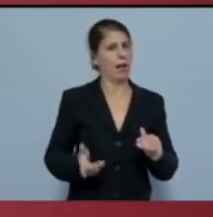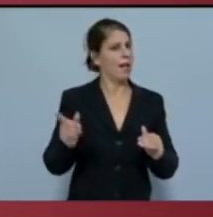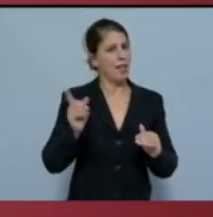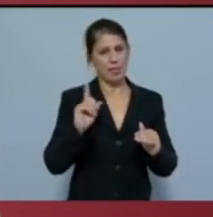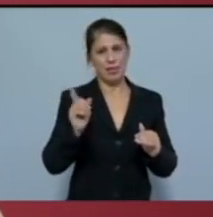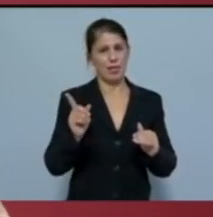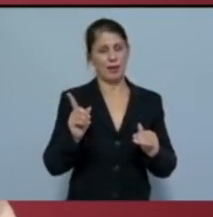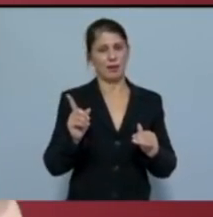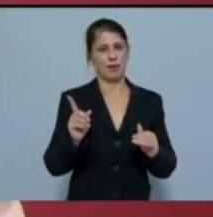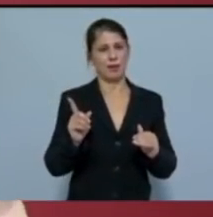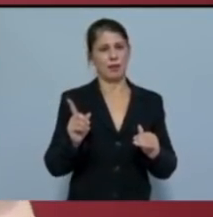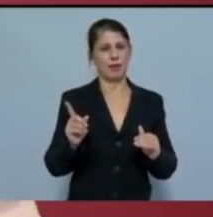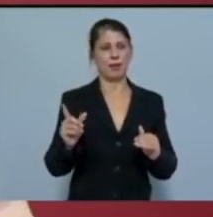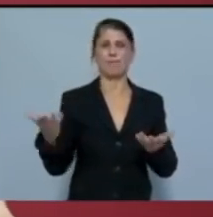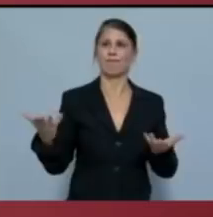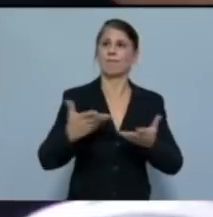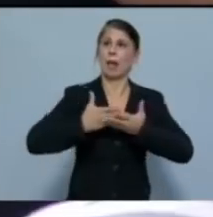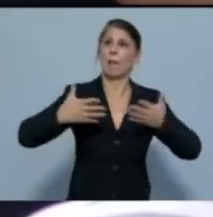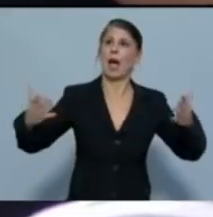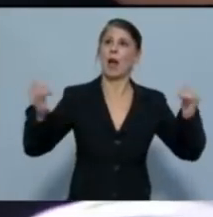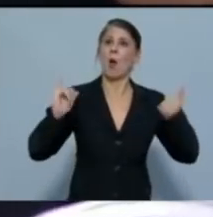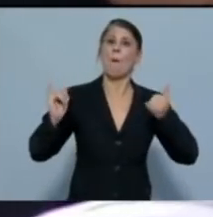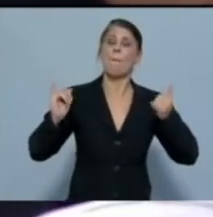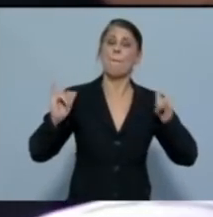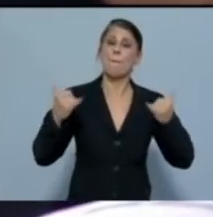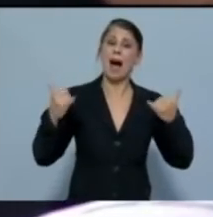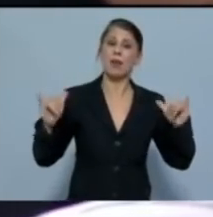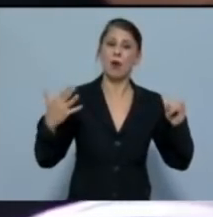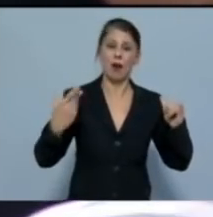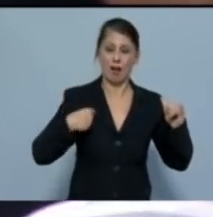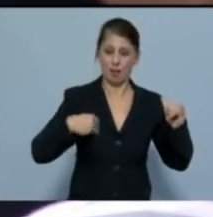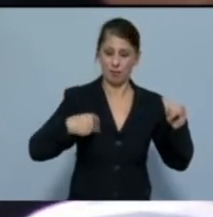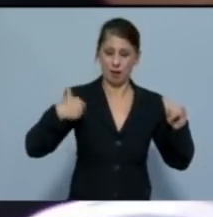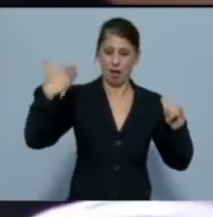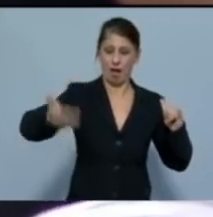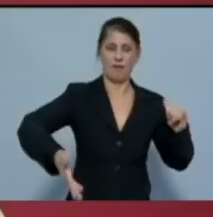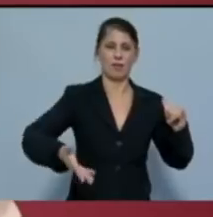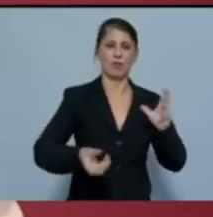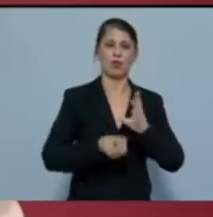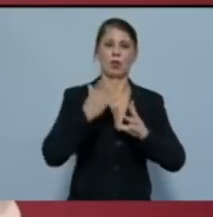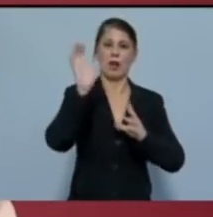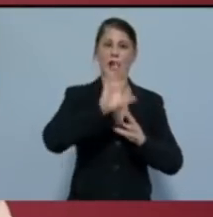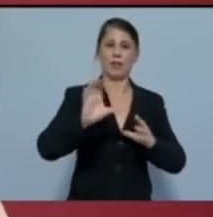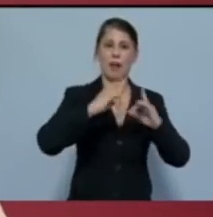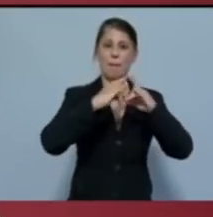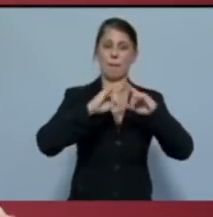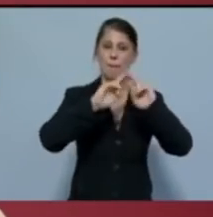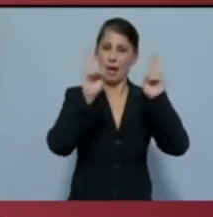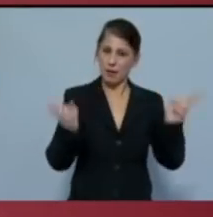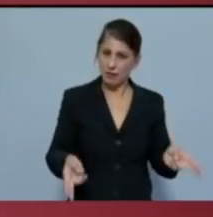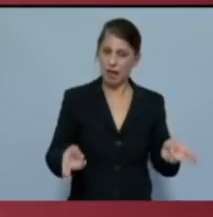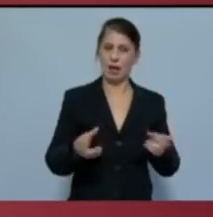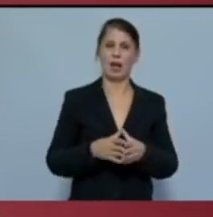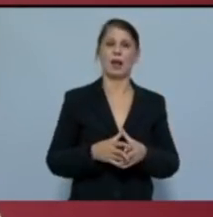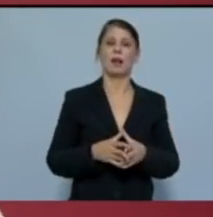μητροπολιτικό πάρκο, αλλά ένα πράσινο προάβλιο για νέα εκθεσιακά περίπτερα, για το